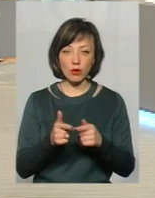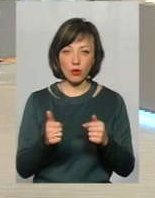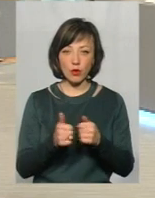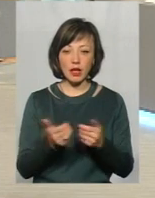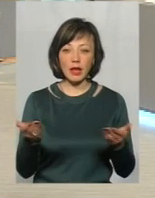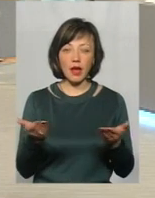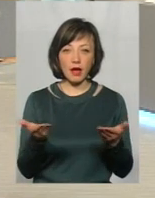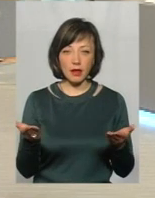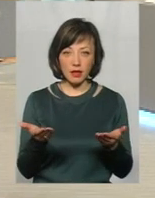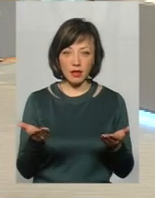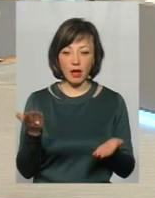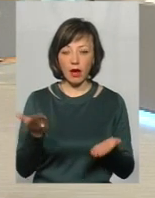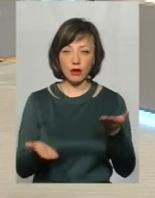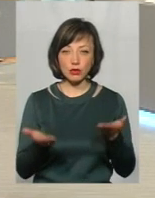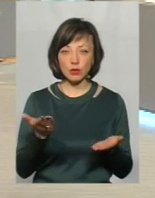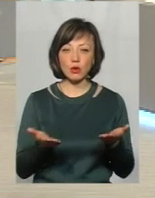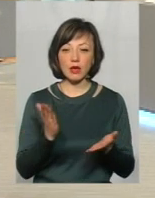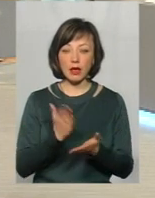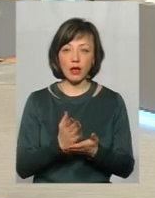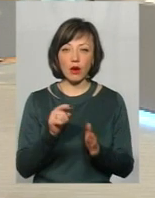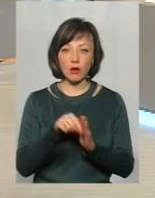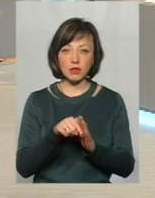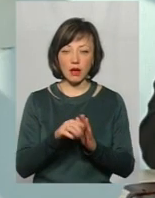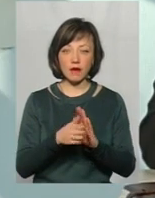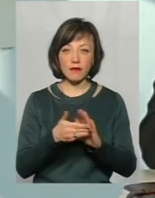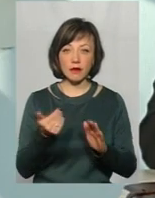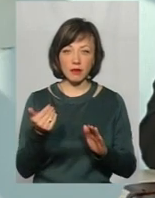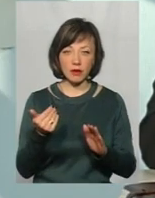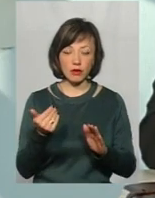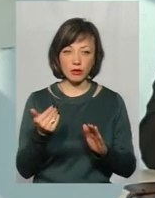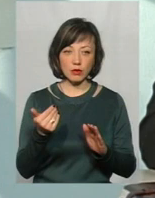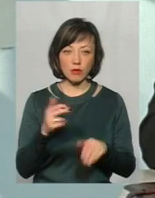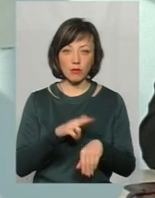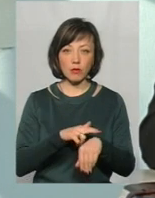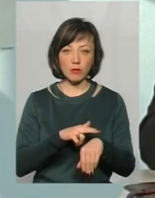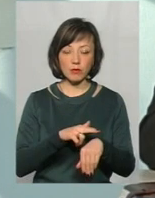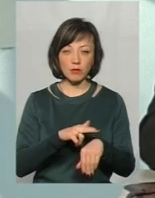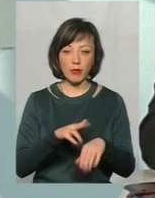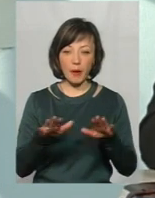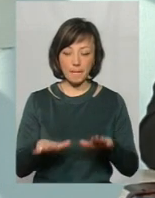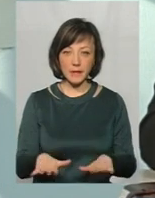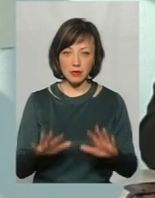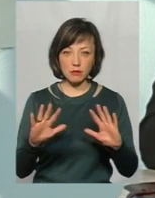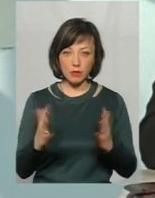які в свою чергу, якщо вже є ознаки, викликають на місце